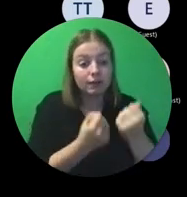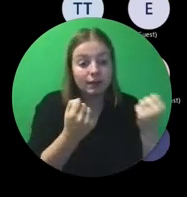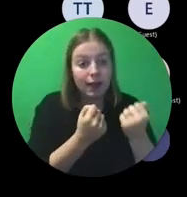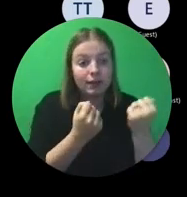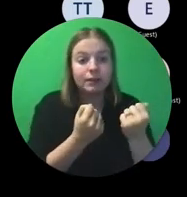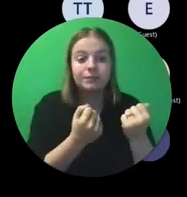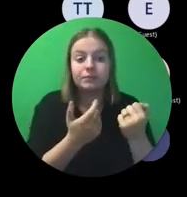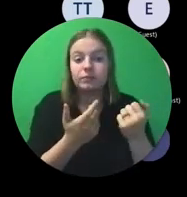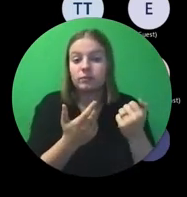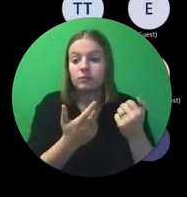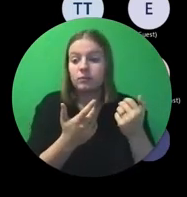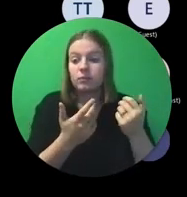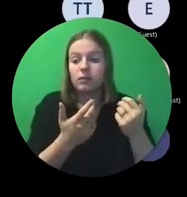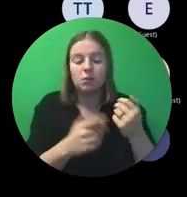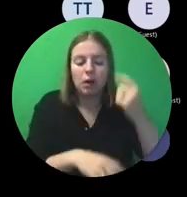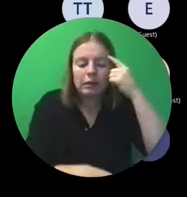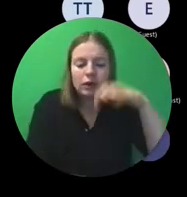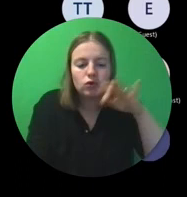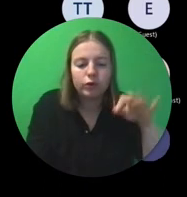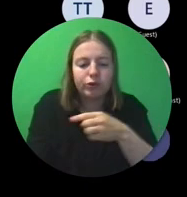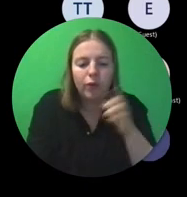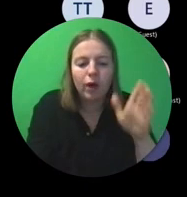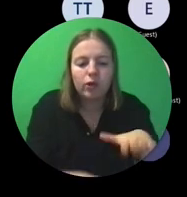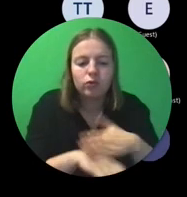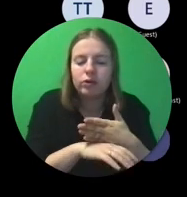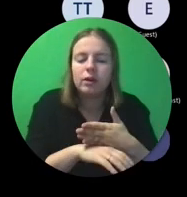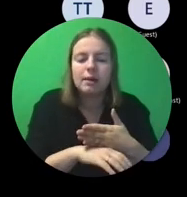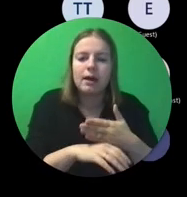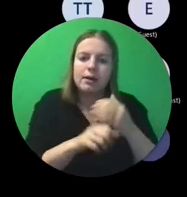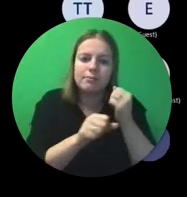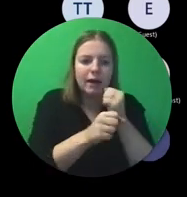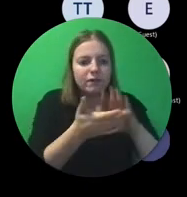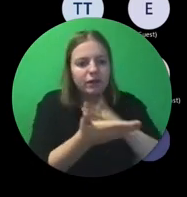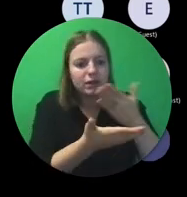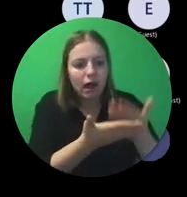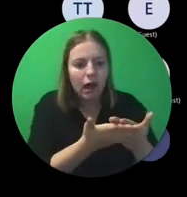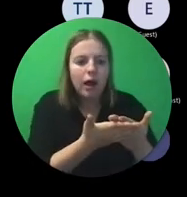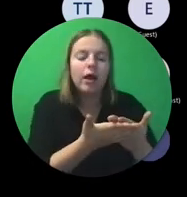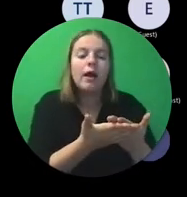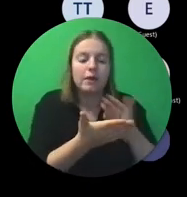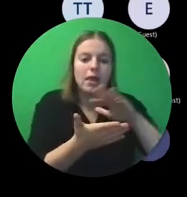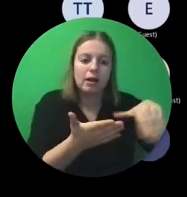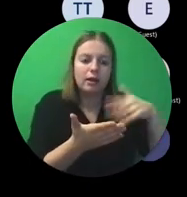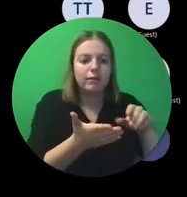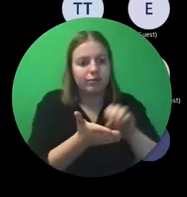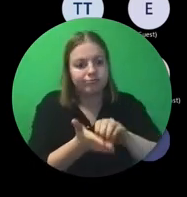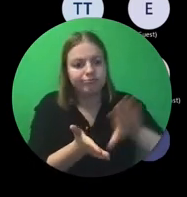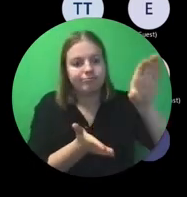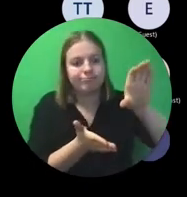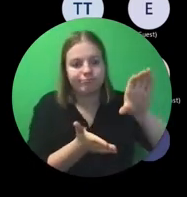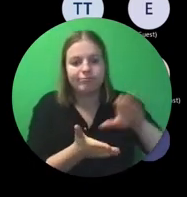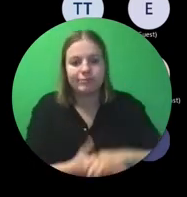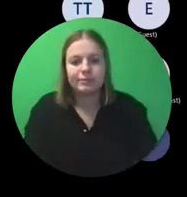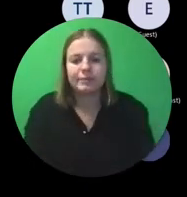een... Je doet dat denk ik sowieso, verslagen van dat je dat kan achteraf in het systeem gieten.